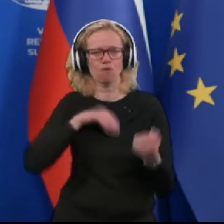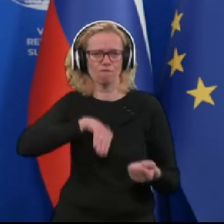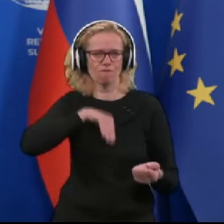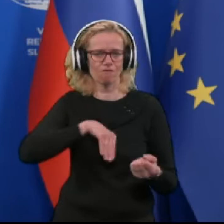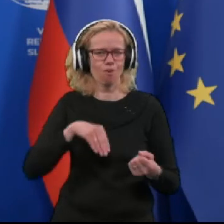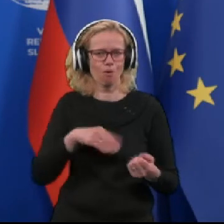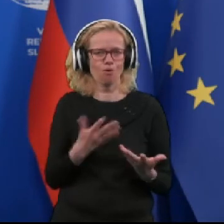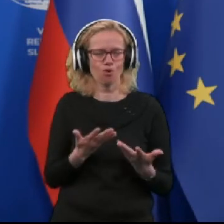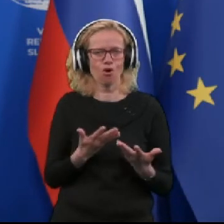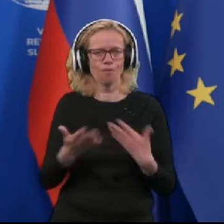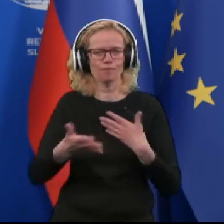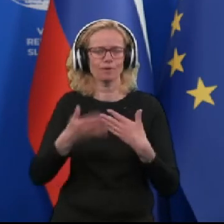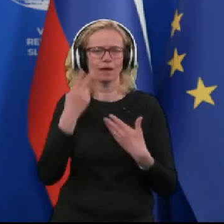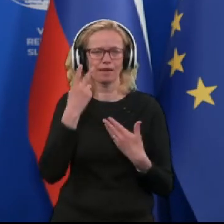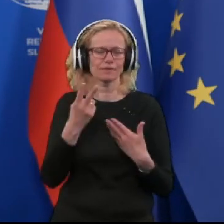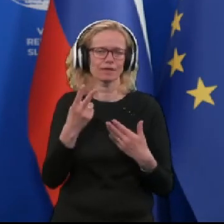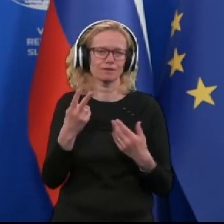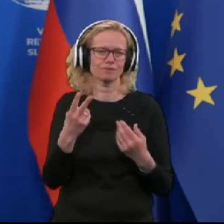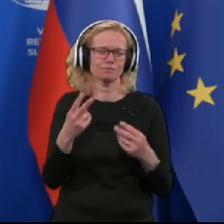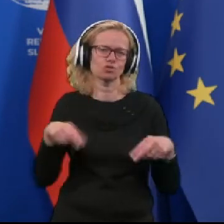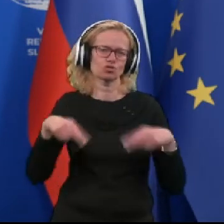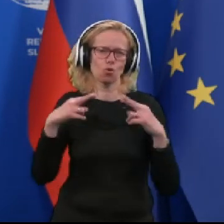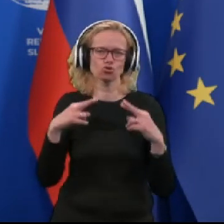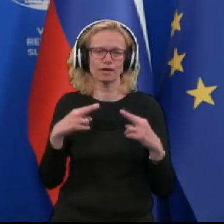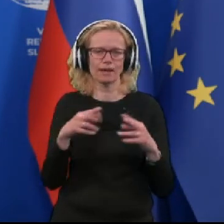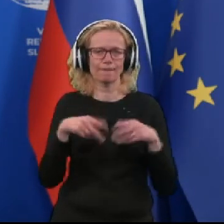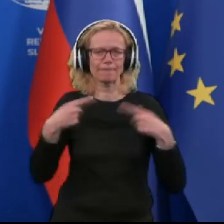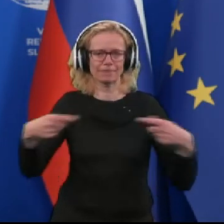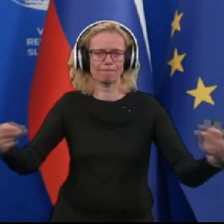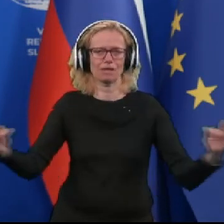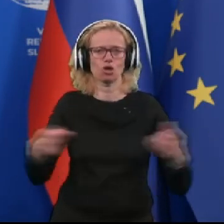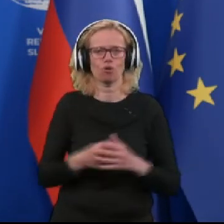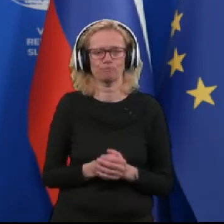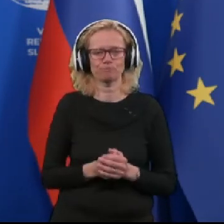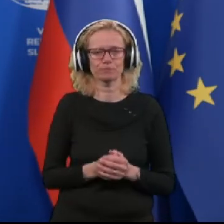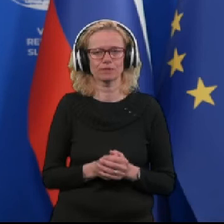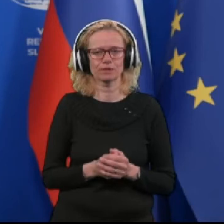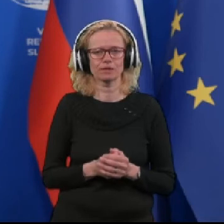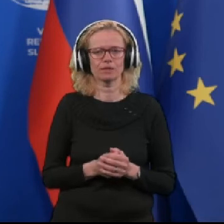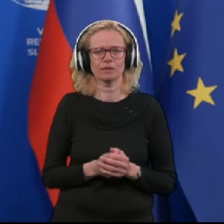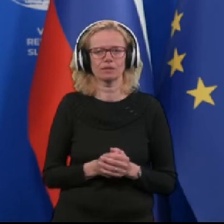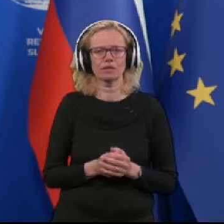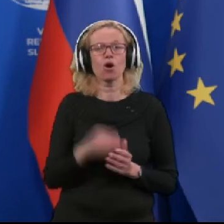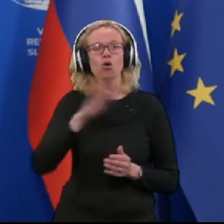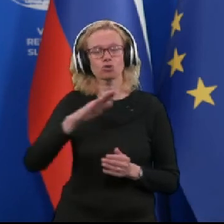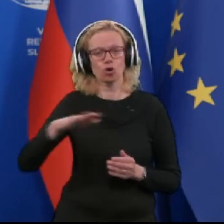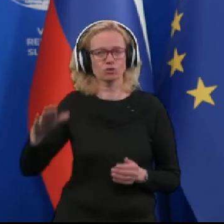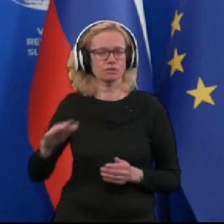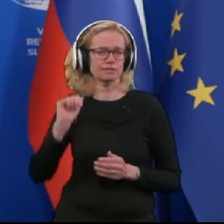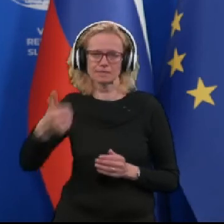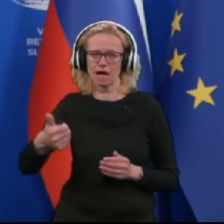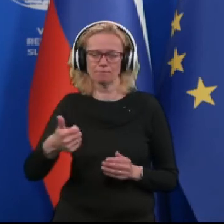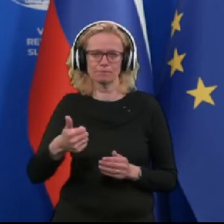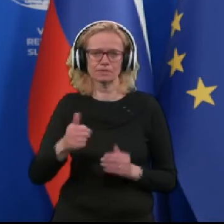z to pandemijo. Tako, da dejansko otroci sami v bistvu zagotavljajo